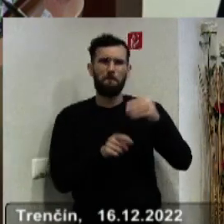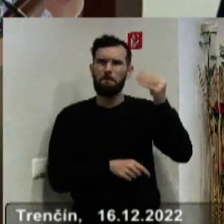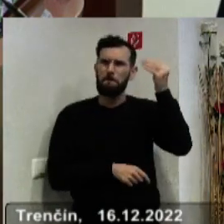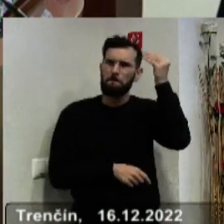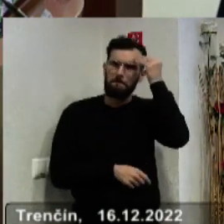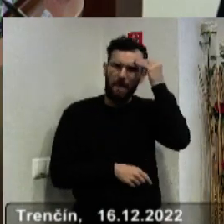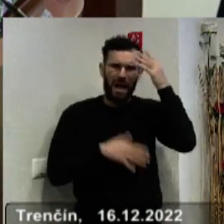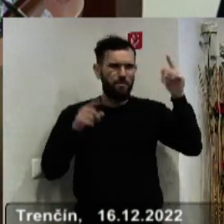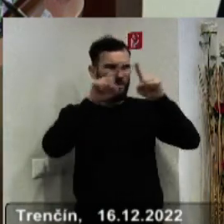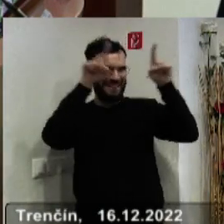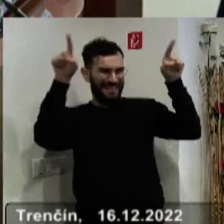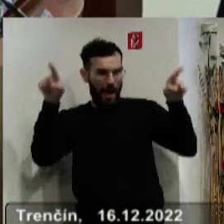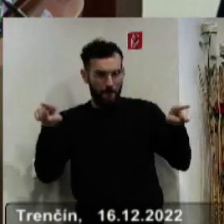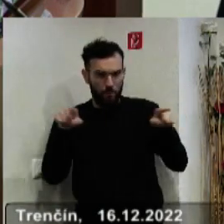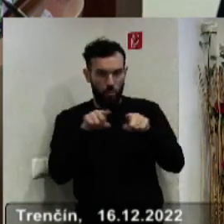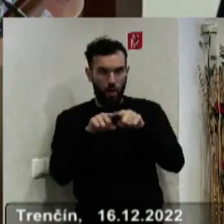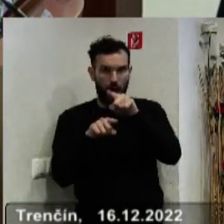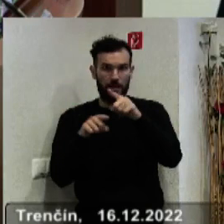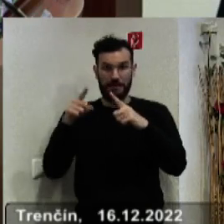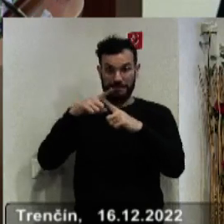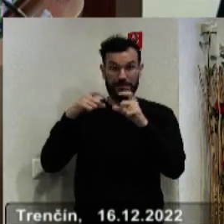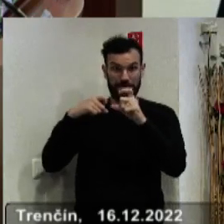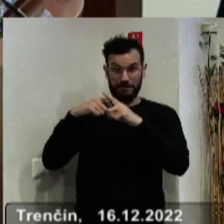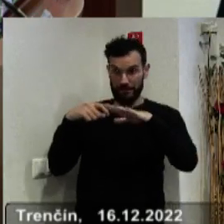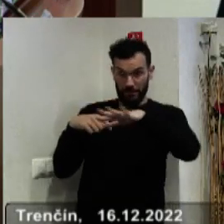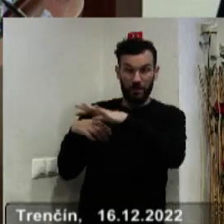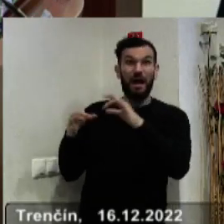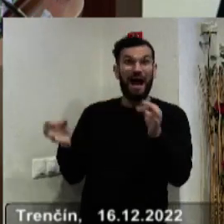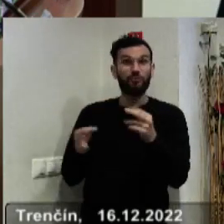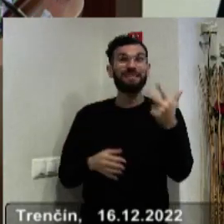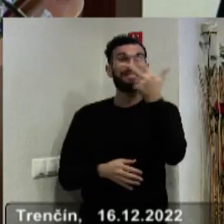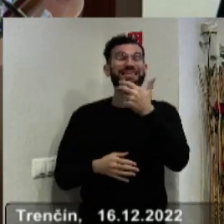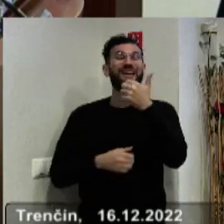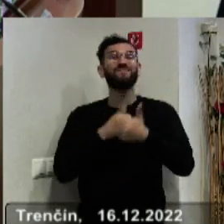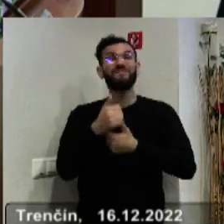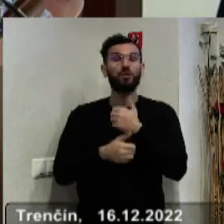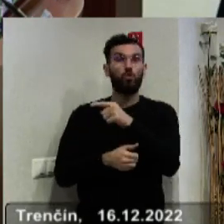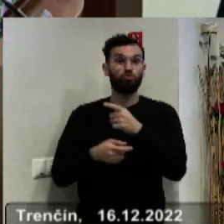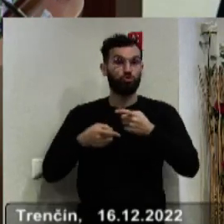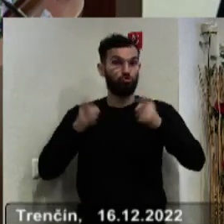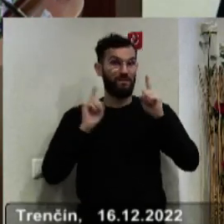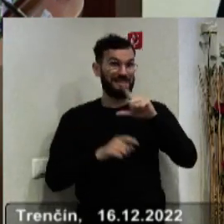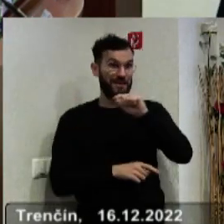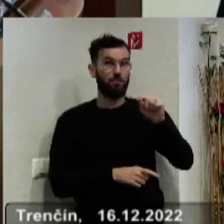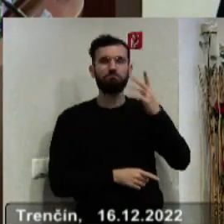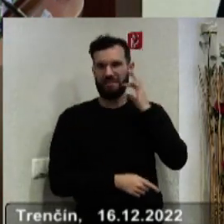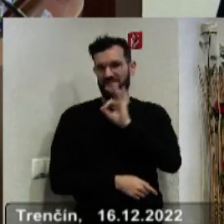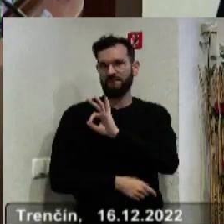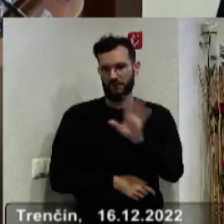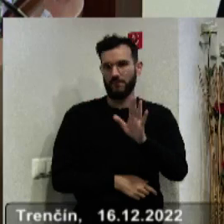vonku pred úradom TSK, práve pri 30. výročí vzniku slovenské republiky by bola vhodná.